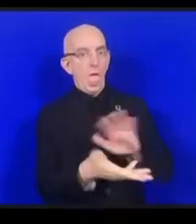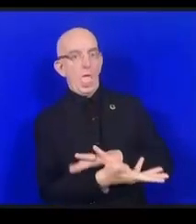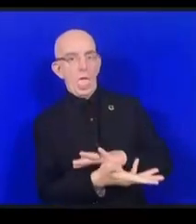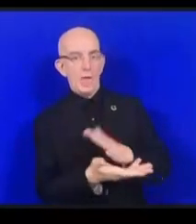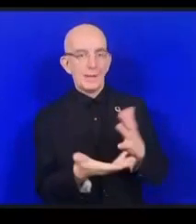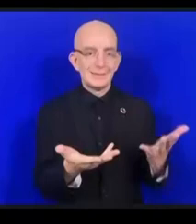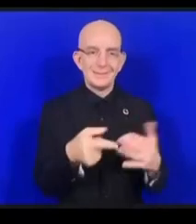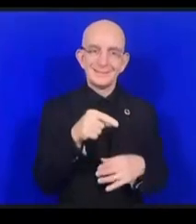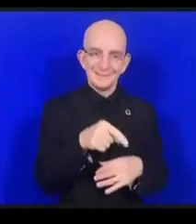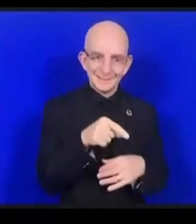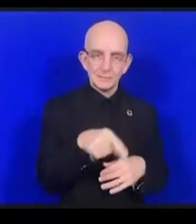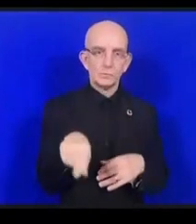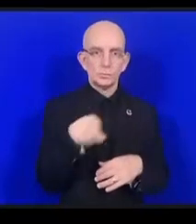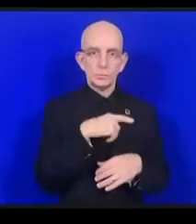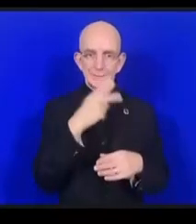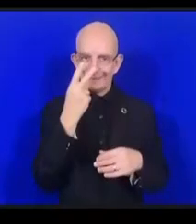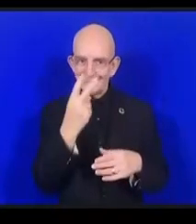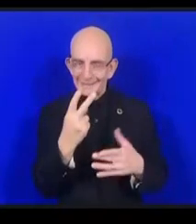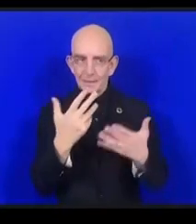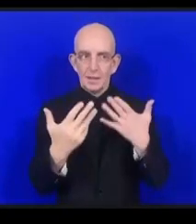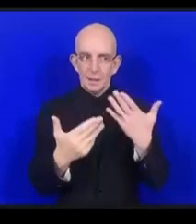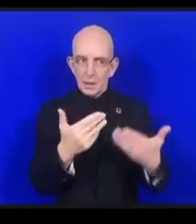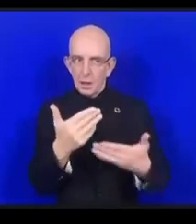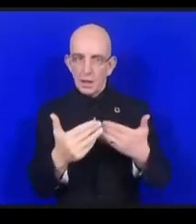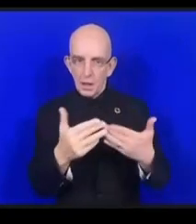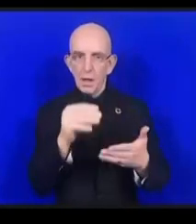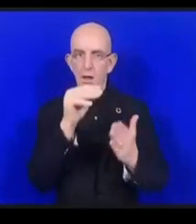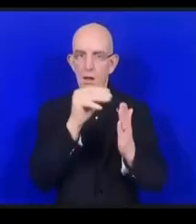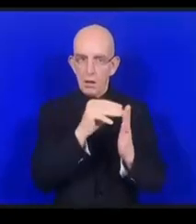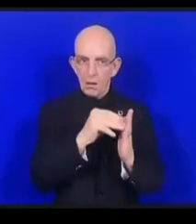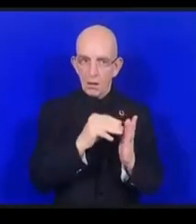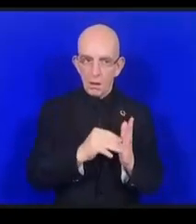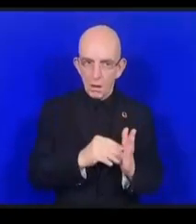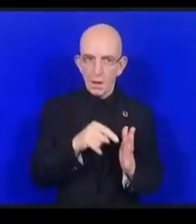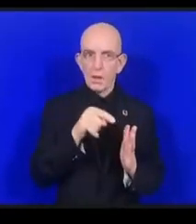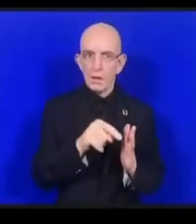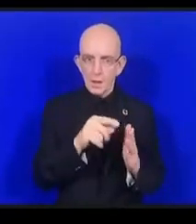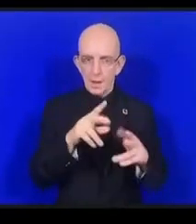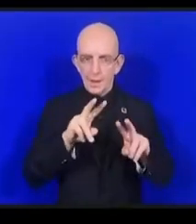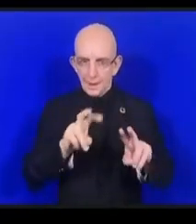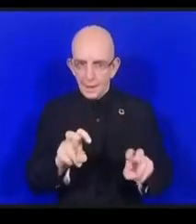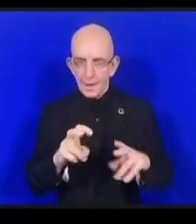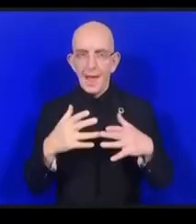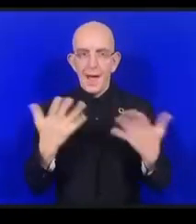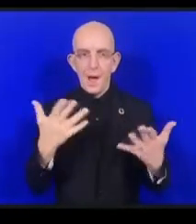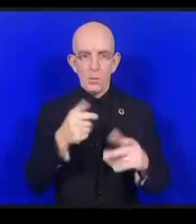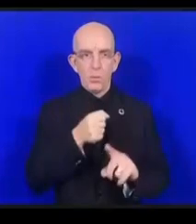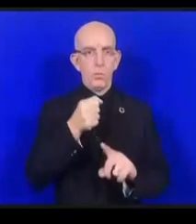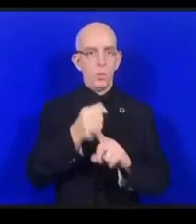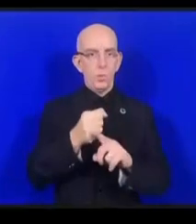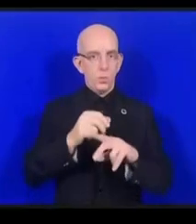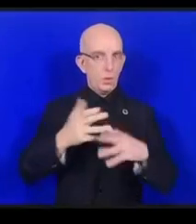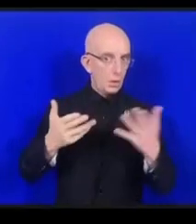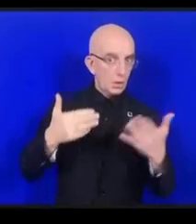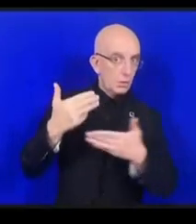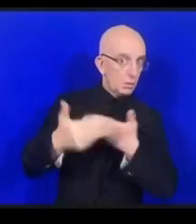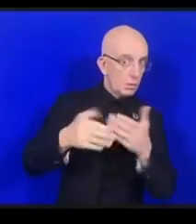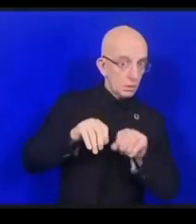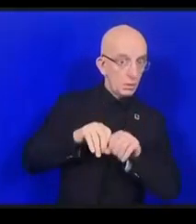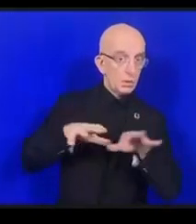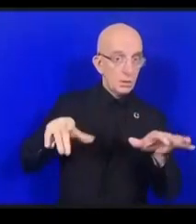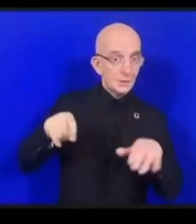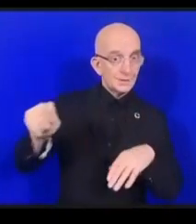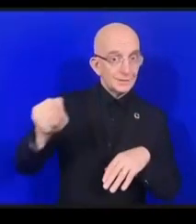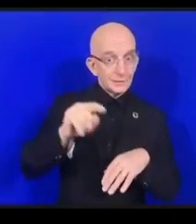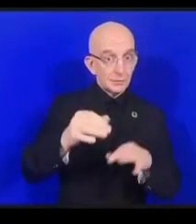l'analyse de l'impact de l'Internet des objets c'est-à-dire comment peut-on faire en sorte qu'il y ait un véritable